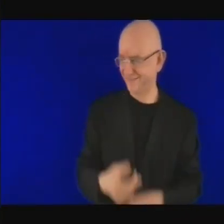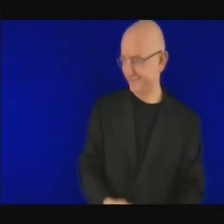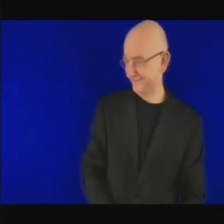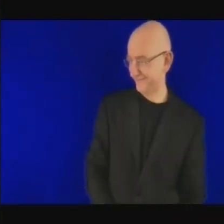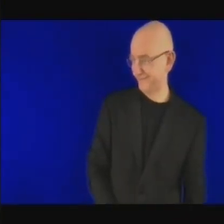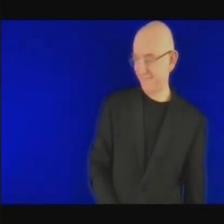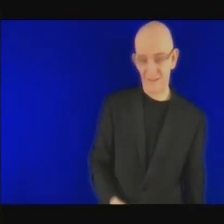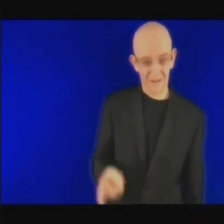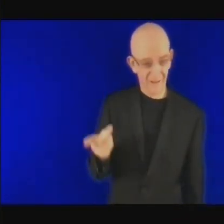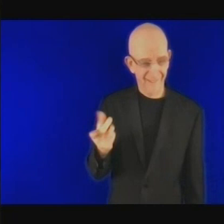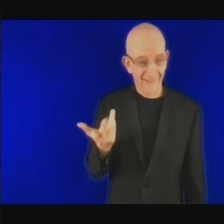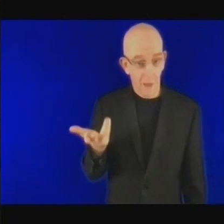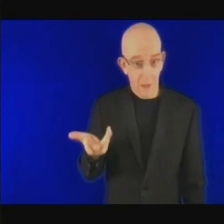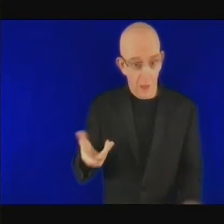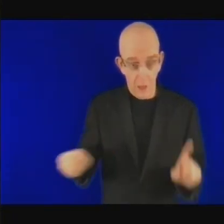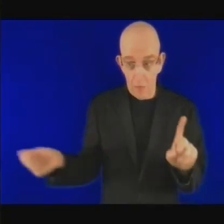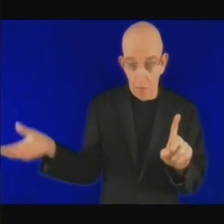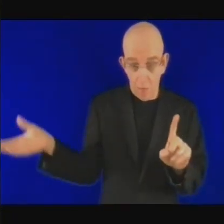décide ensuite